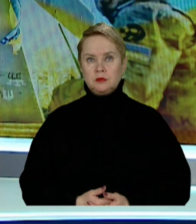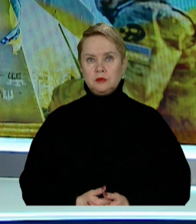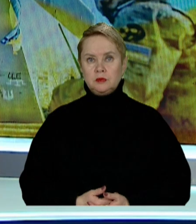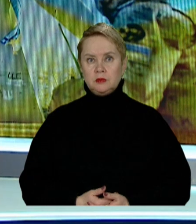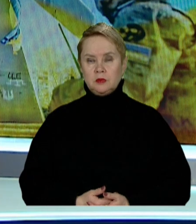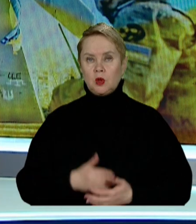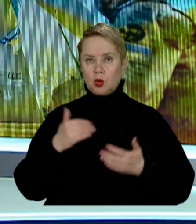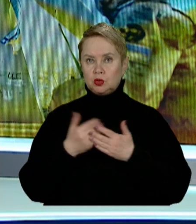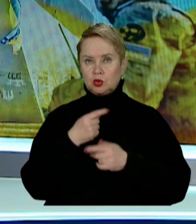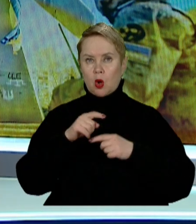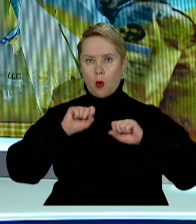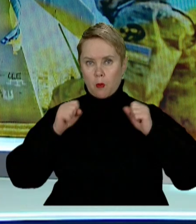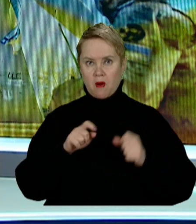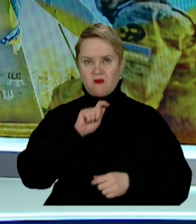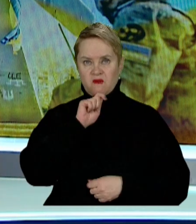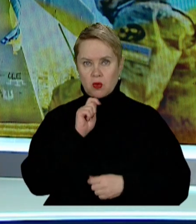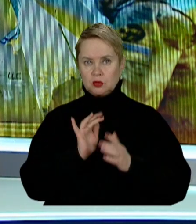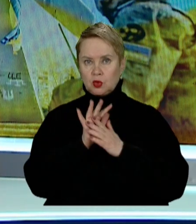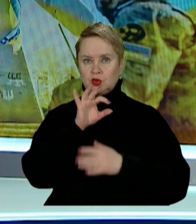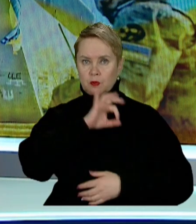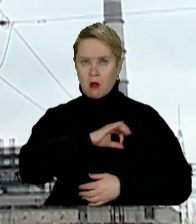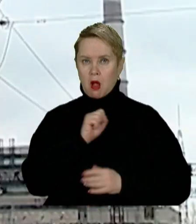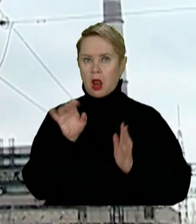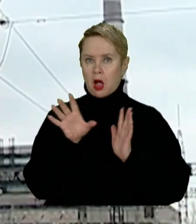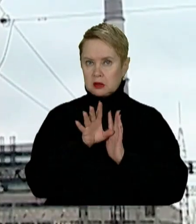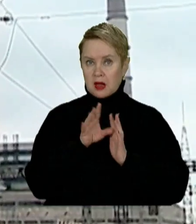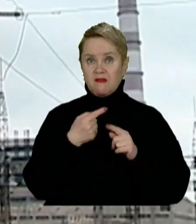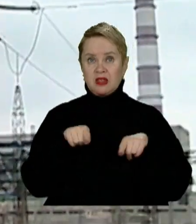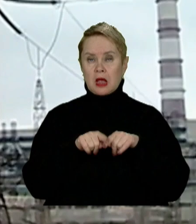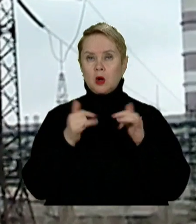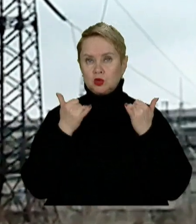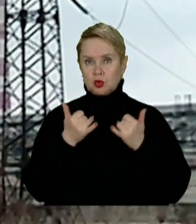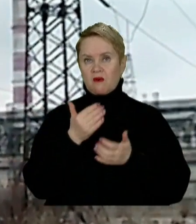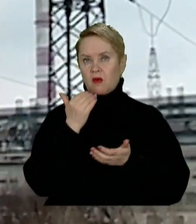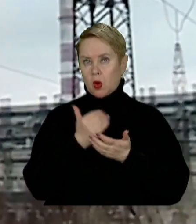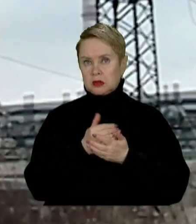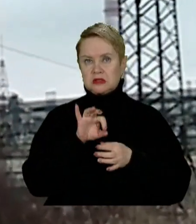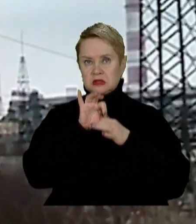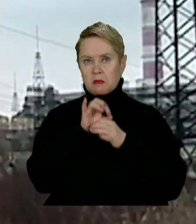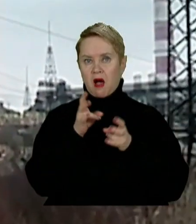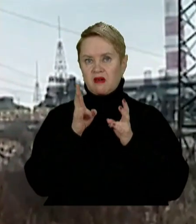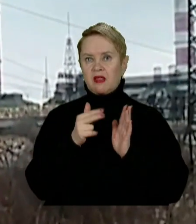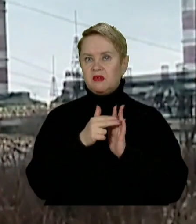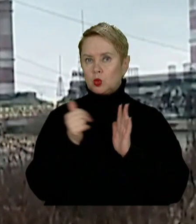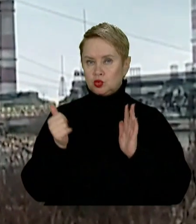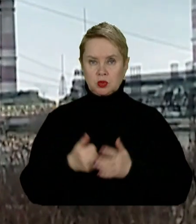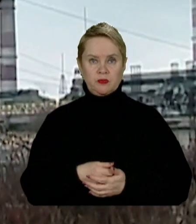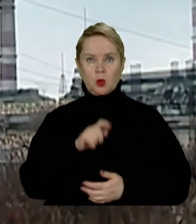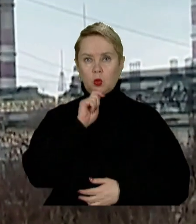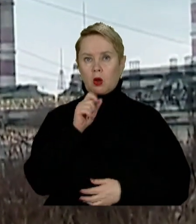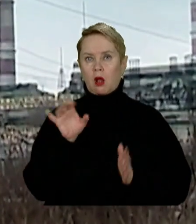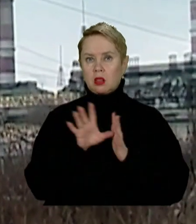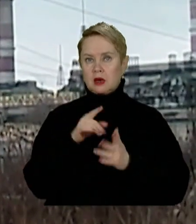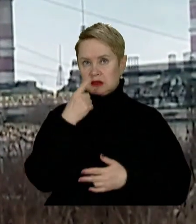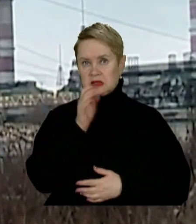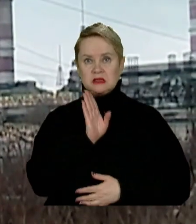І знову через похолодання в Україні зросло споживання електрики. Відтак сьогодні вкотре запровадили аварійні відключення. В «Укренерго»